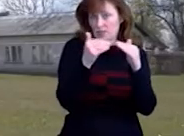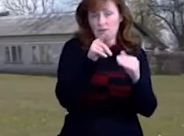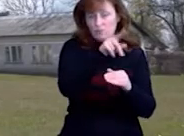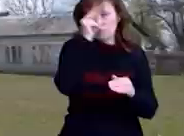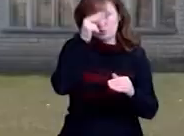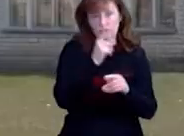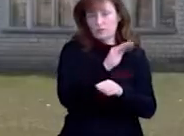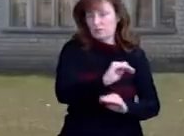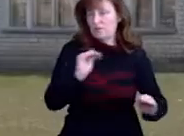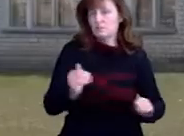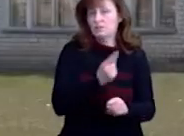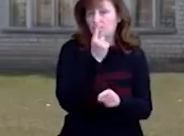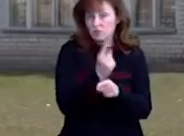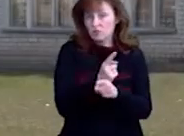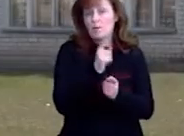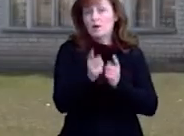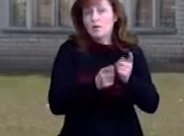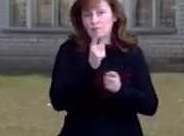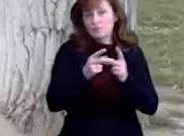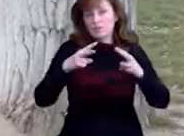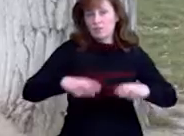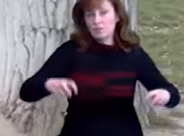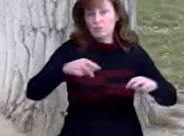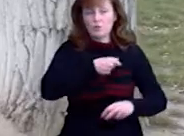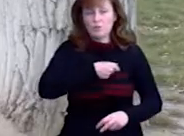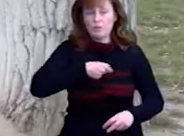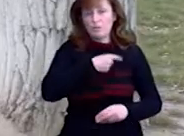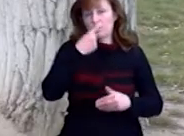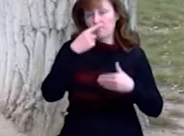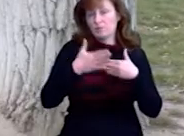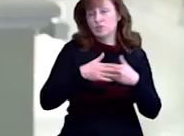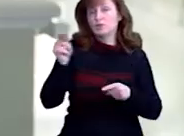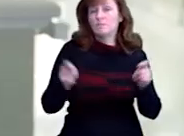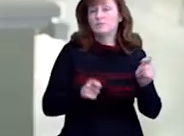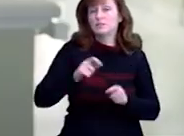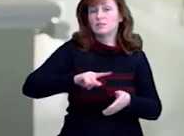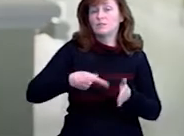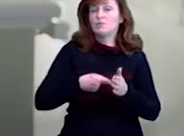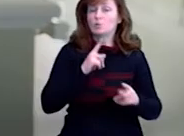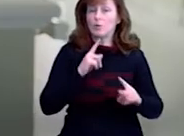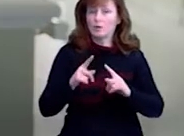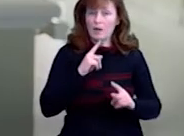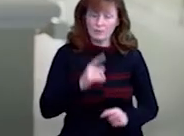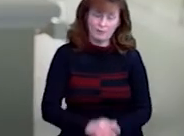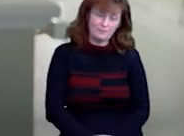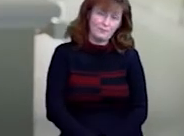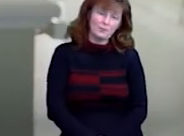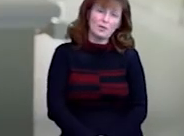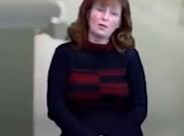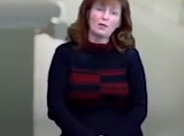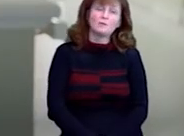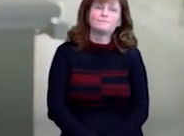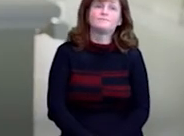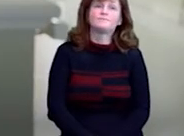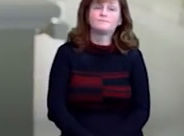реорганізацію цієї школи розглядатимуть депутати на найближчі сесії міськради. Певна категорія працівників, вона дублюється і за те, що